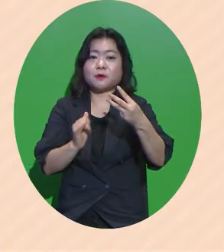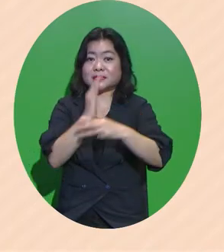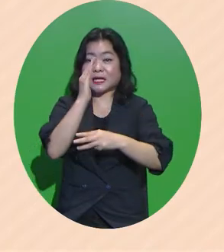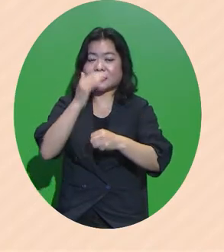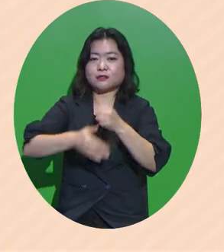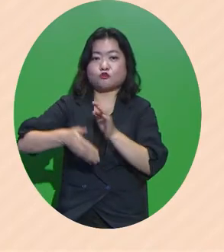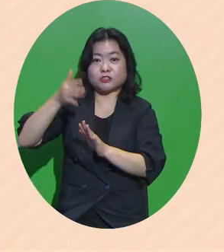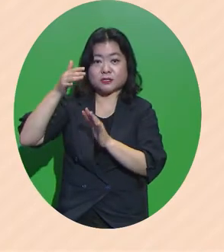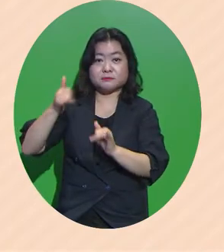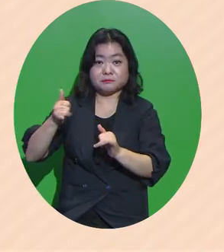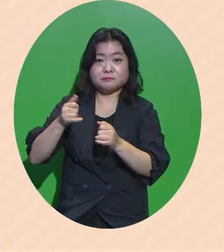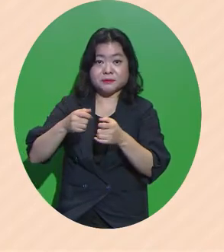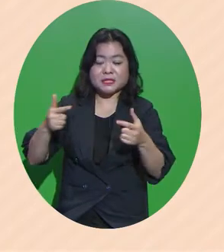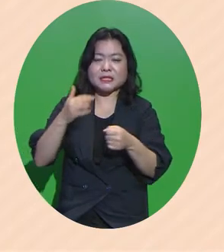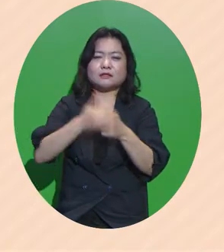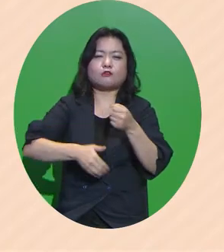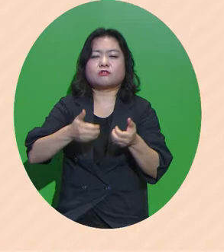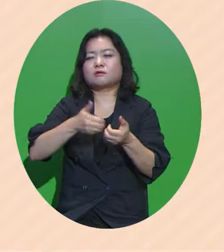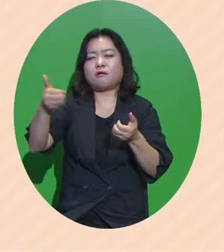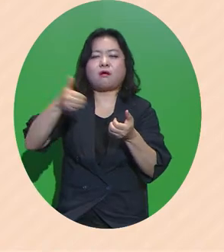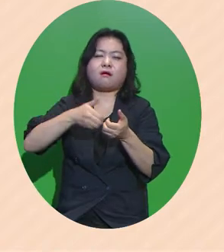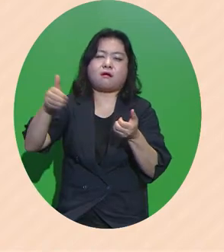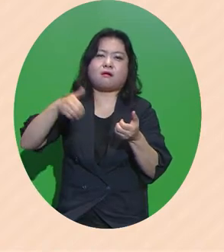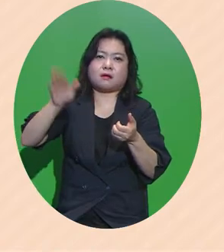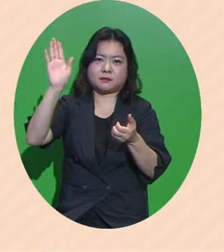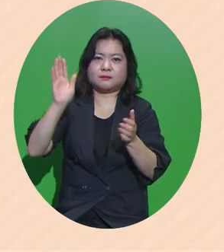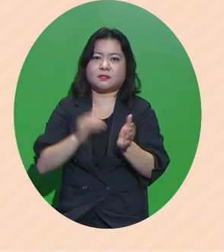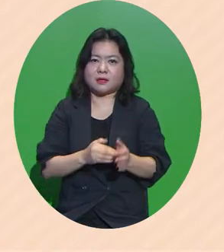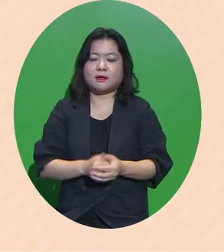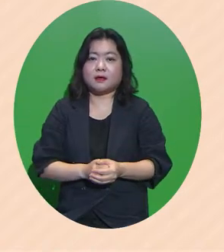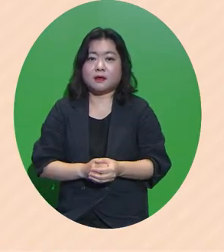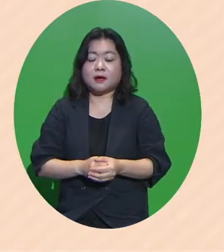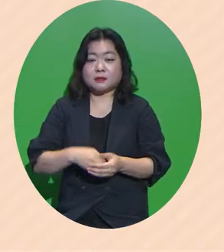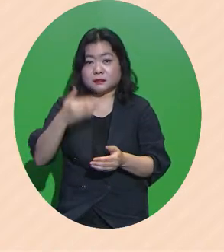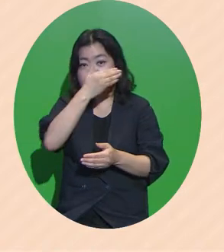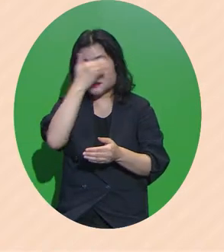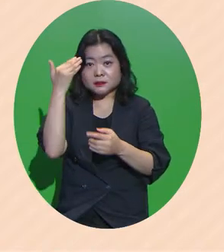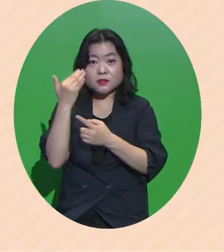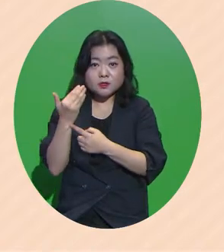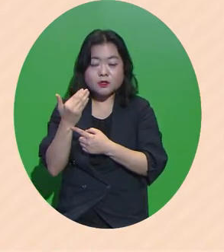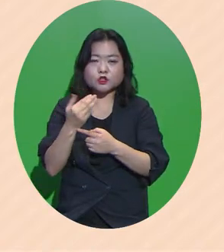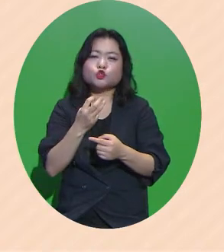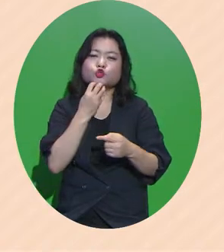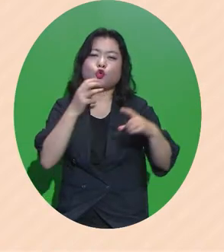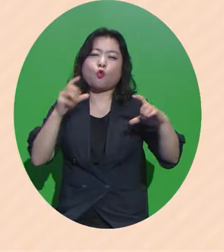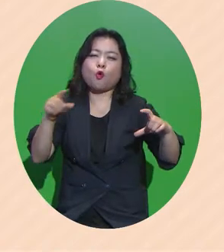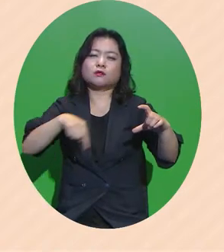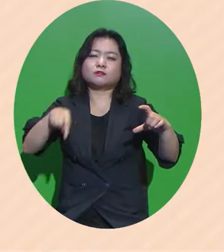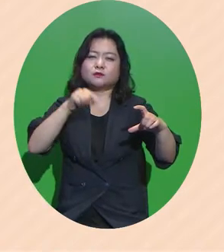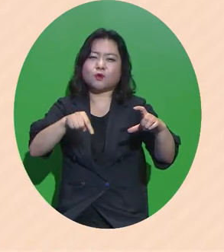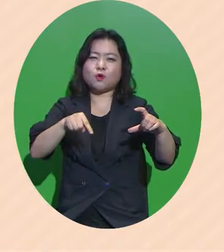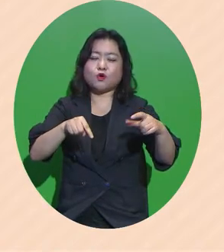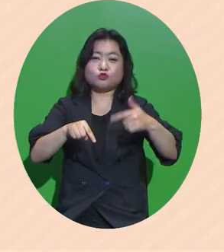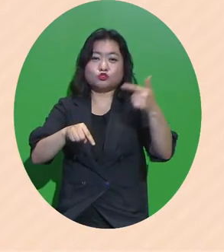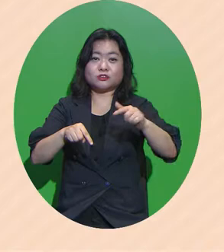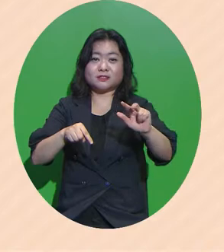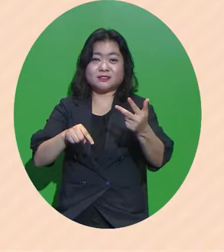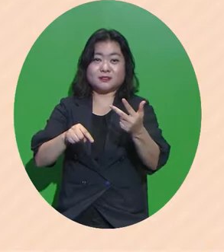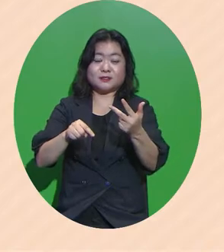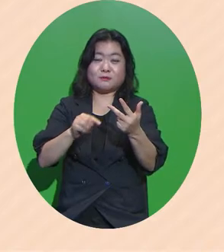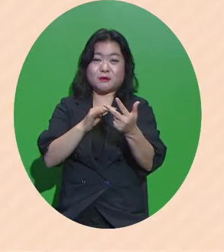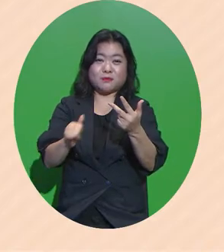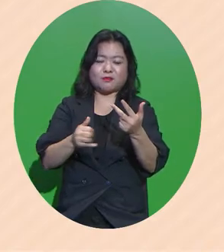대구 시민이 대구를 떠났습니다 청년은 수도권으로 9,700명의